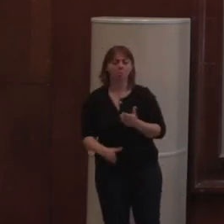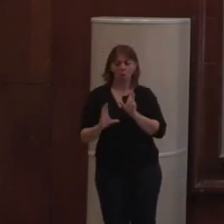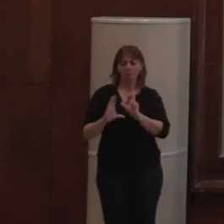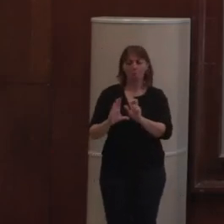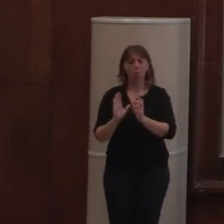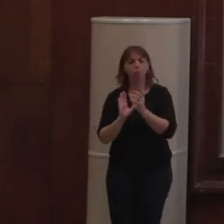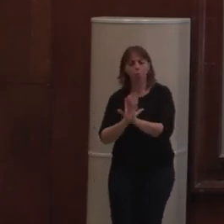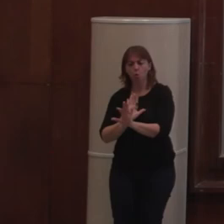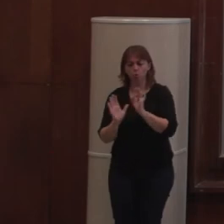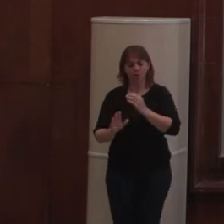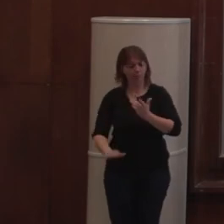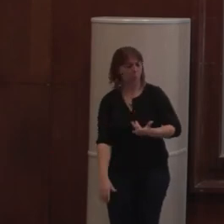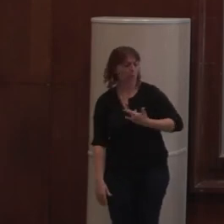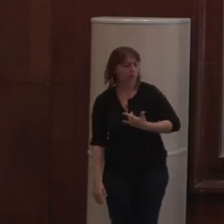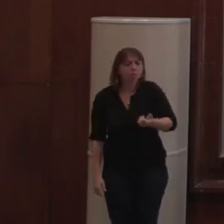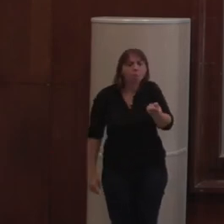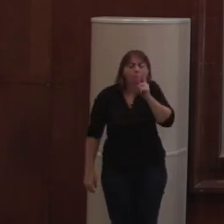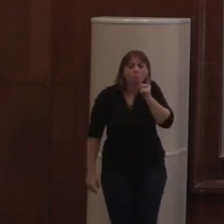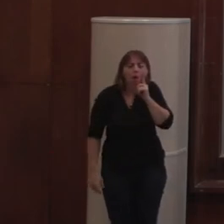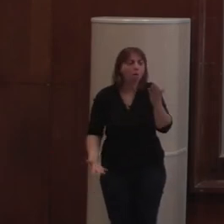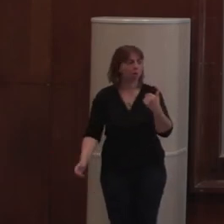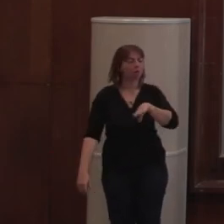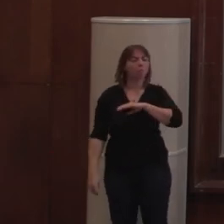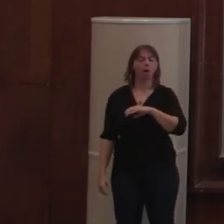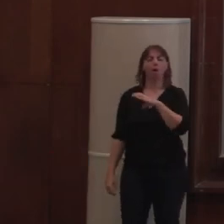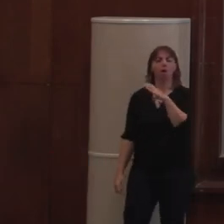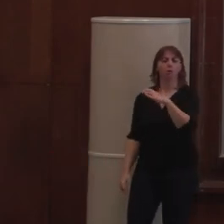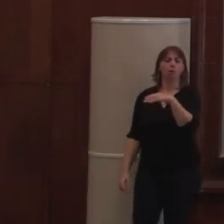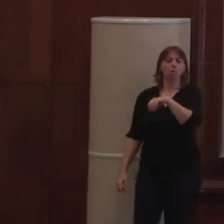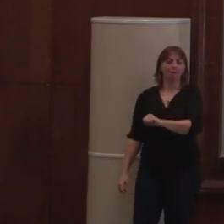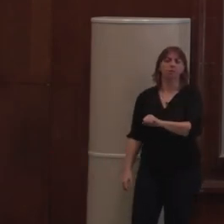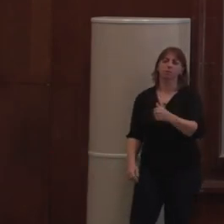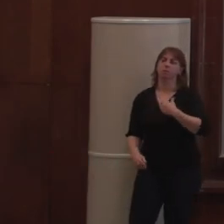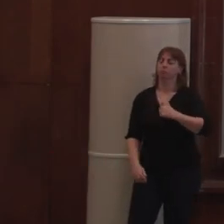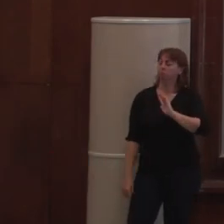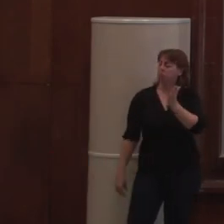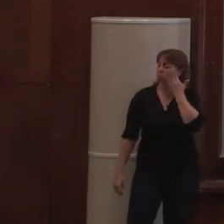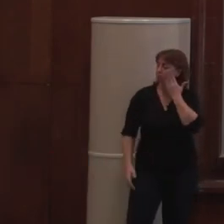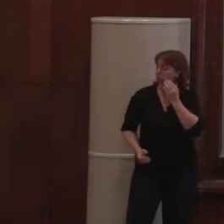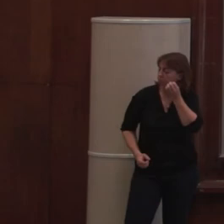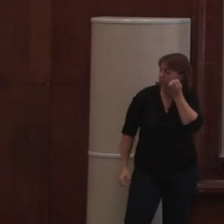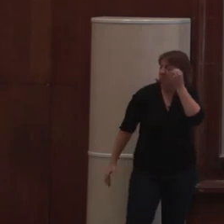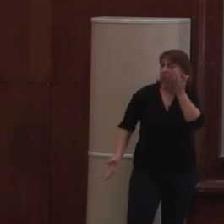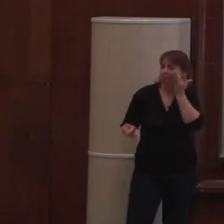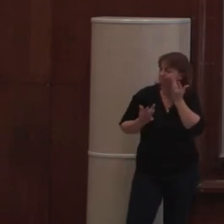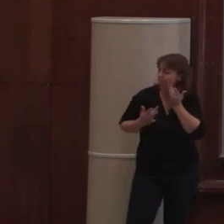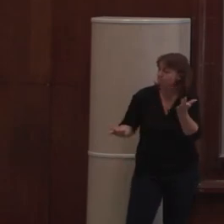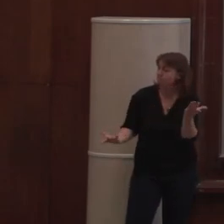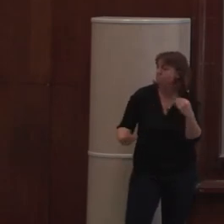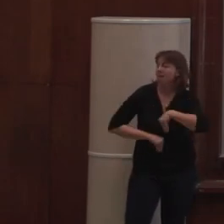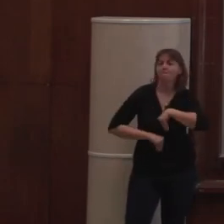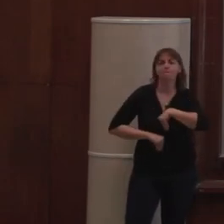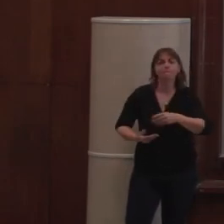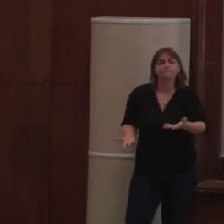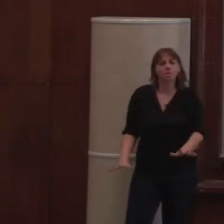que Plon, nous, on sait ce que c'est un CMS. Mais vraiment, c'est-à-dire que, et je pense qu'il y la même chose sur Drupal, on a une vraie culture de ce